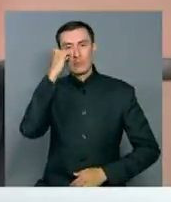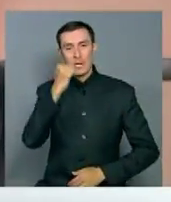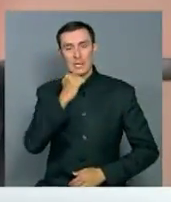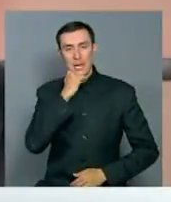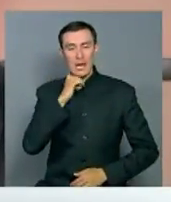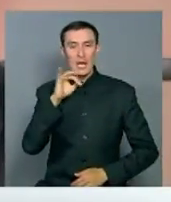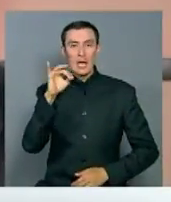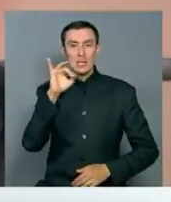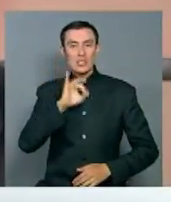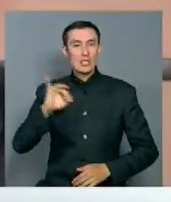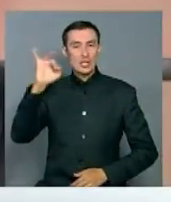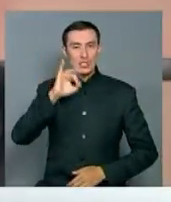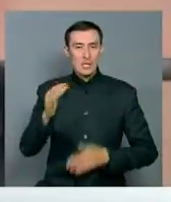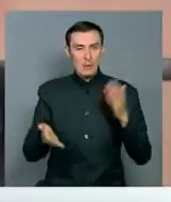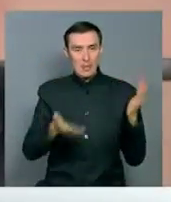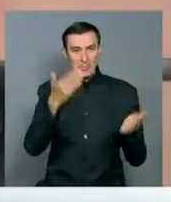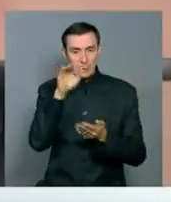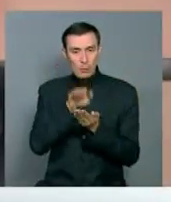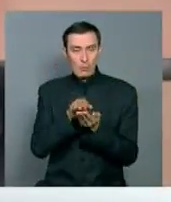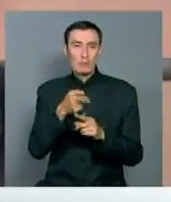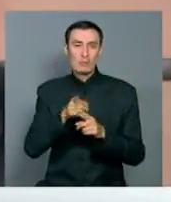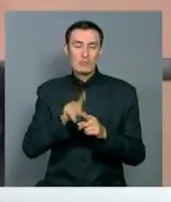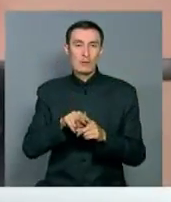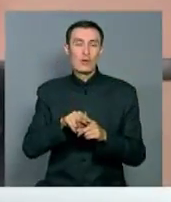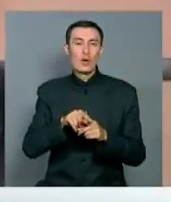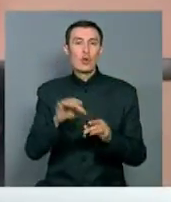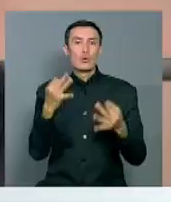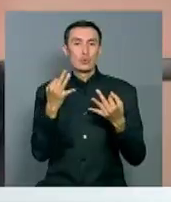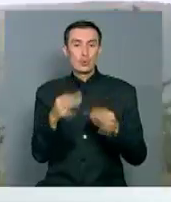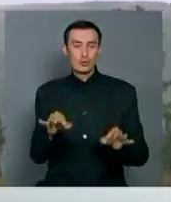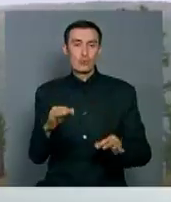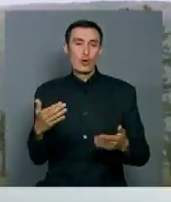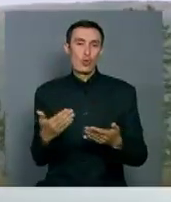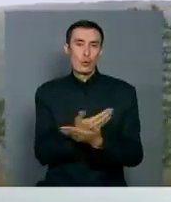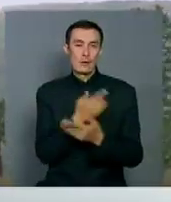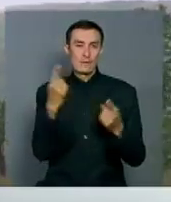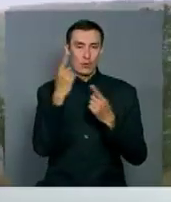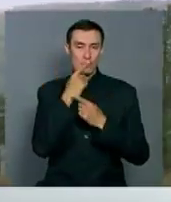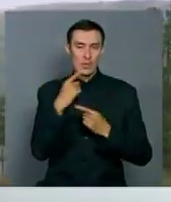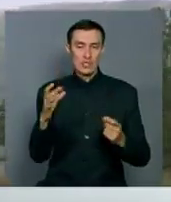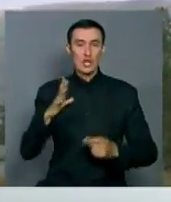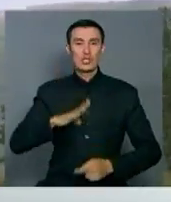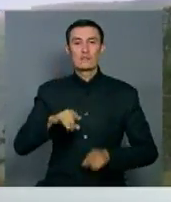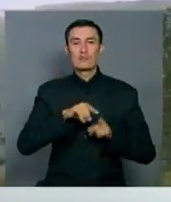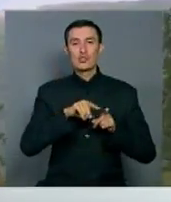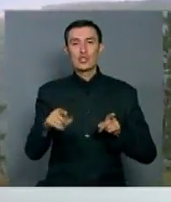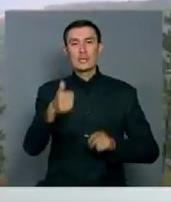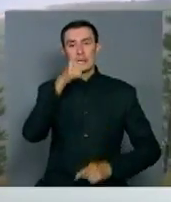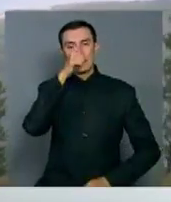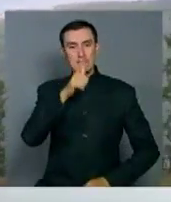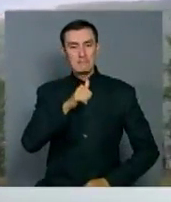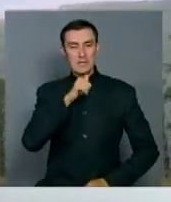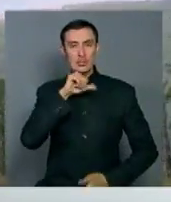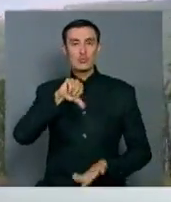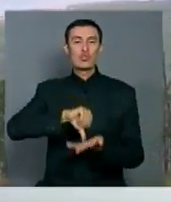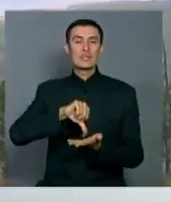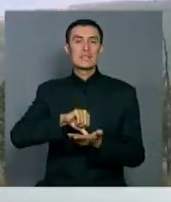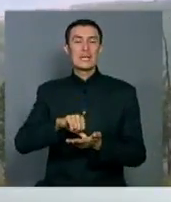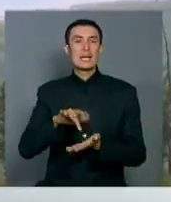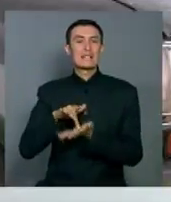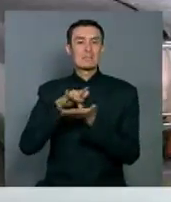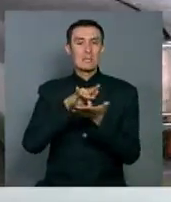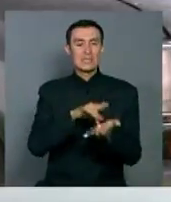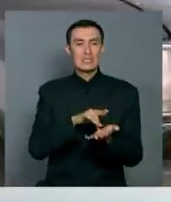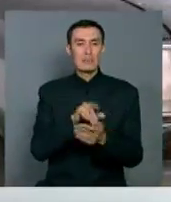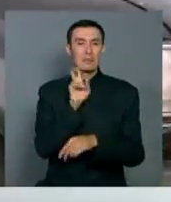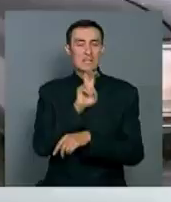археологическим исследованиям, я надеюсь, что у нас будет доступ к новым данным. Ожидается, что в течение месяца участники экспедиции посетят